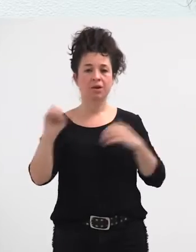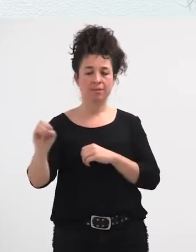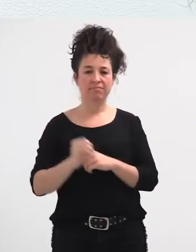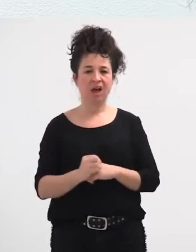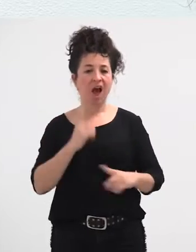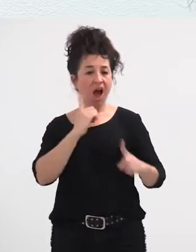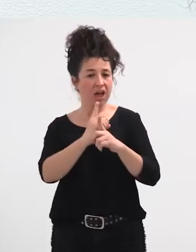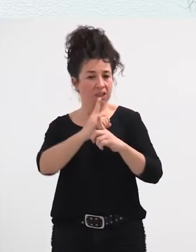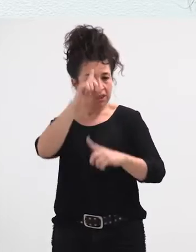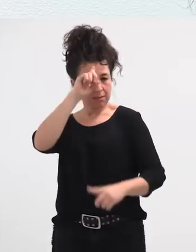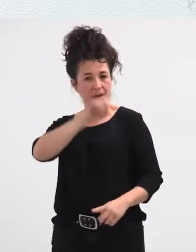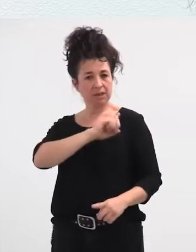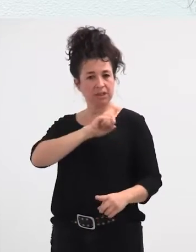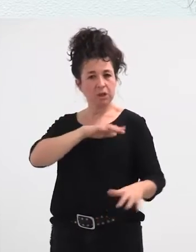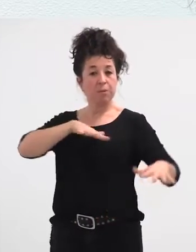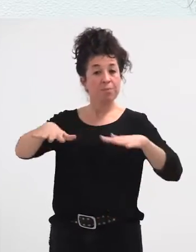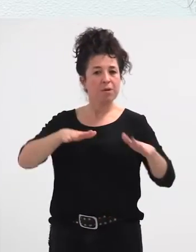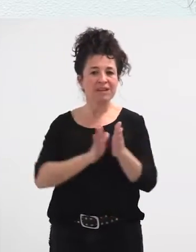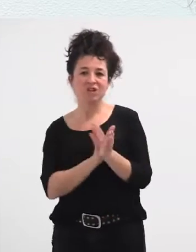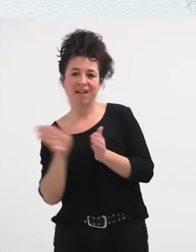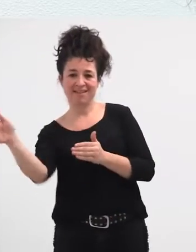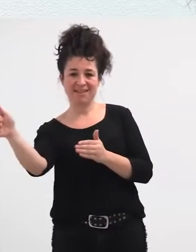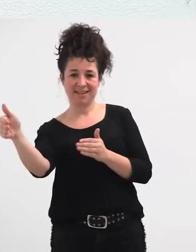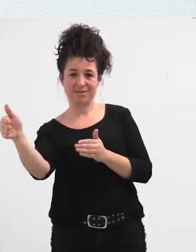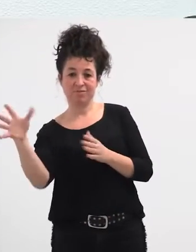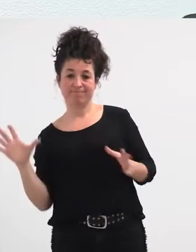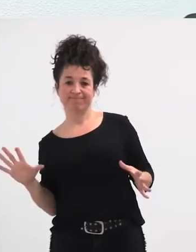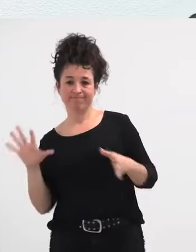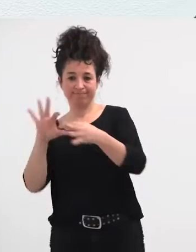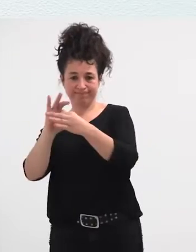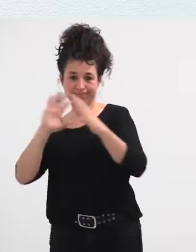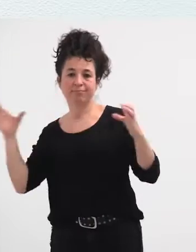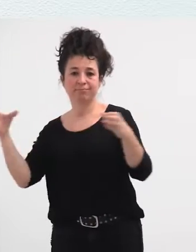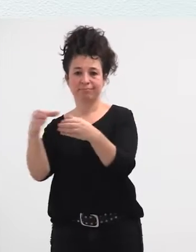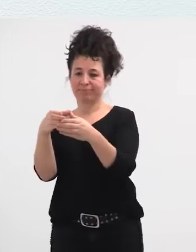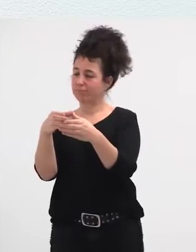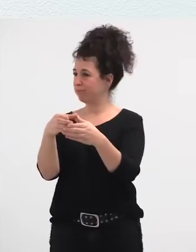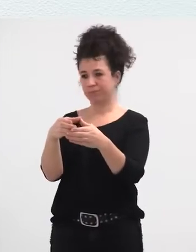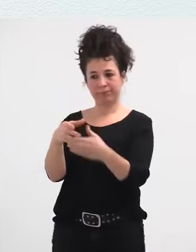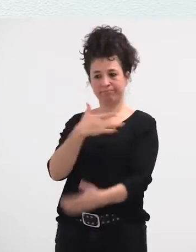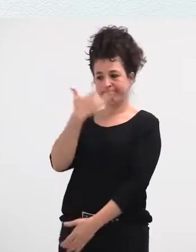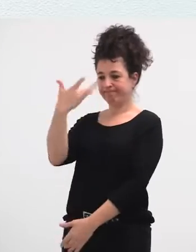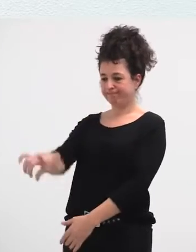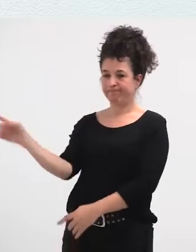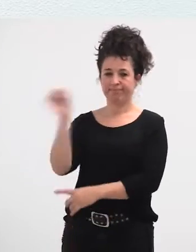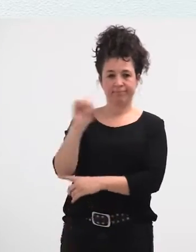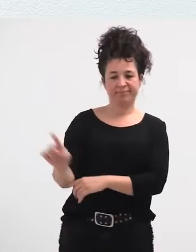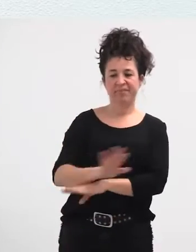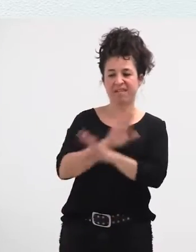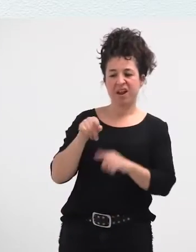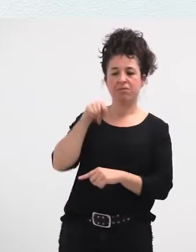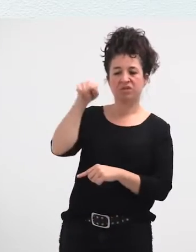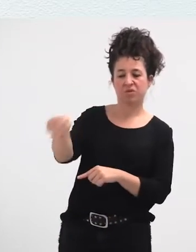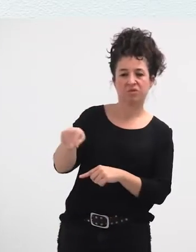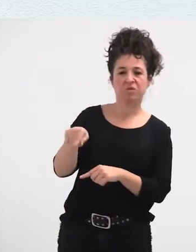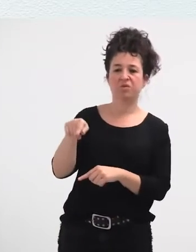Antibilitaristak, mugimendu alternatibuek ere bat egiten dute, eta eberai ekin. Eta hori ere ez diete barkatzen. Ez? Bale, poratzen diate segitua, zuek